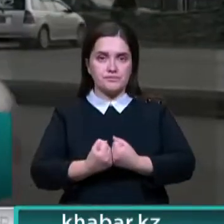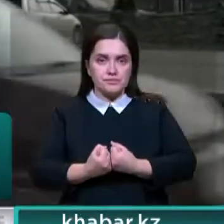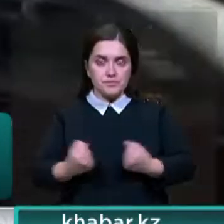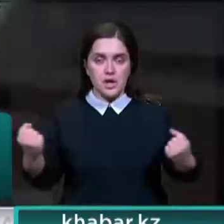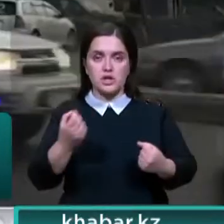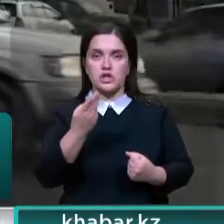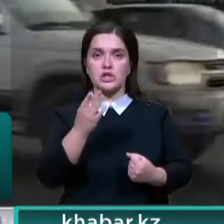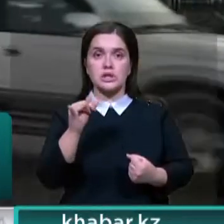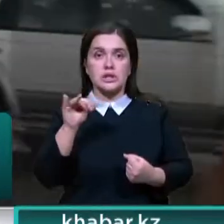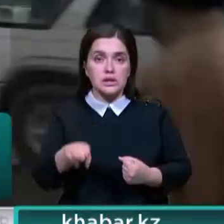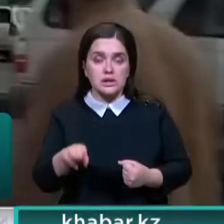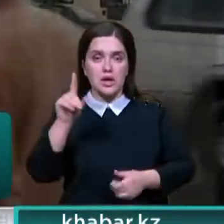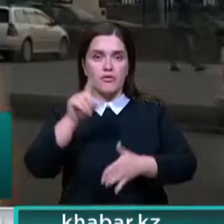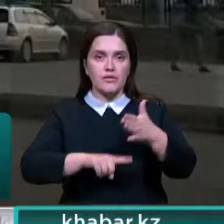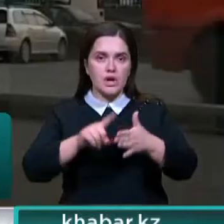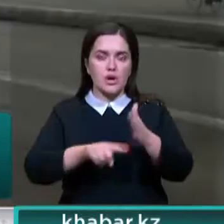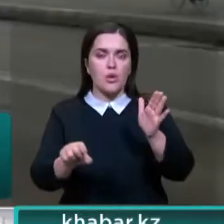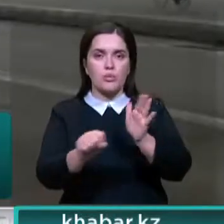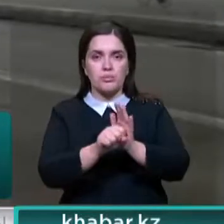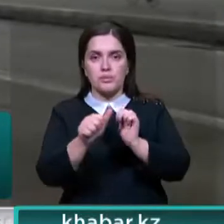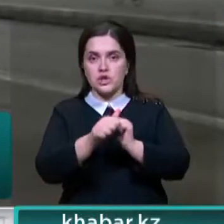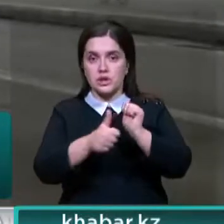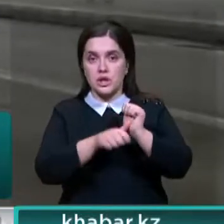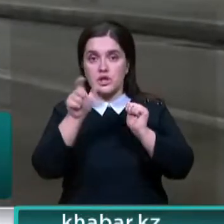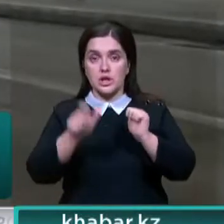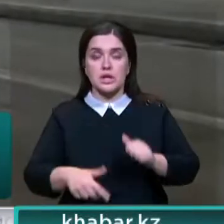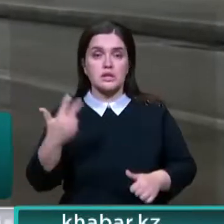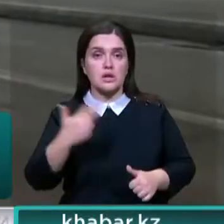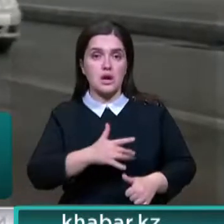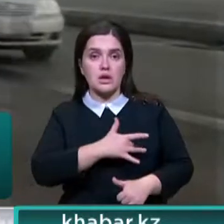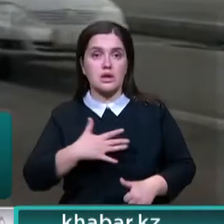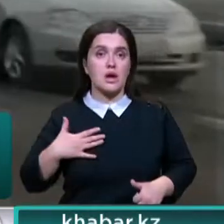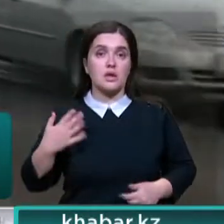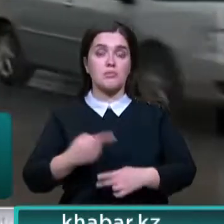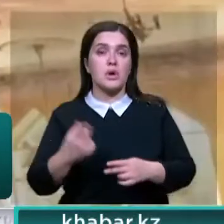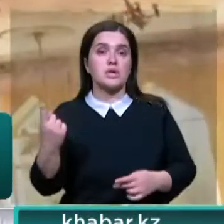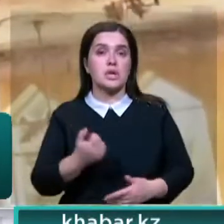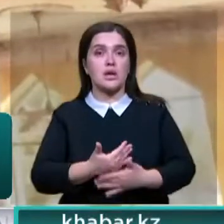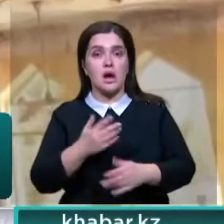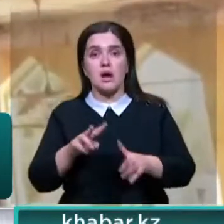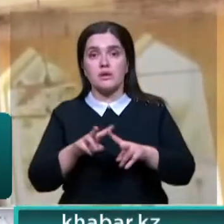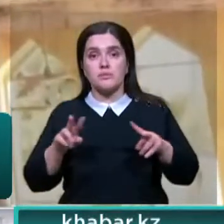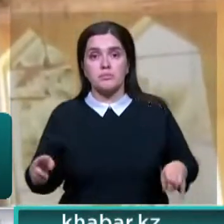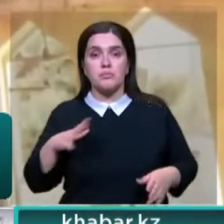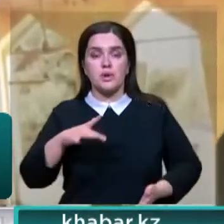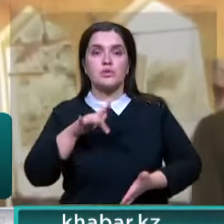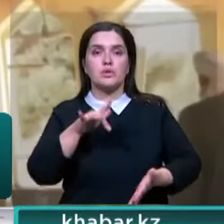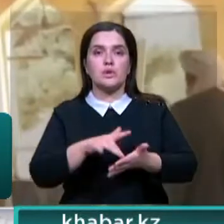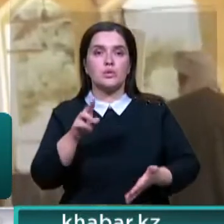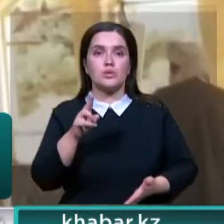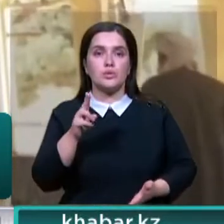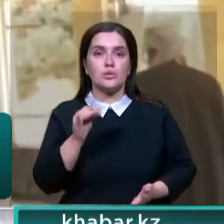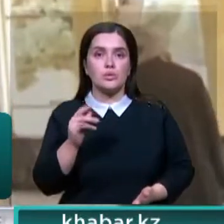предварительной информации, погибли по меньшей мере 16 человек. Более 30 ранены. Напомню, недели ранее аналогичный случай